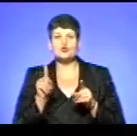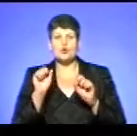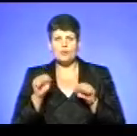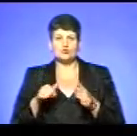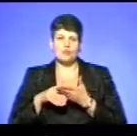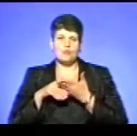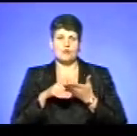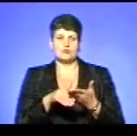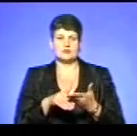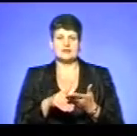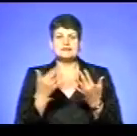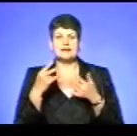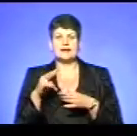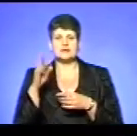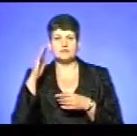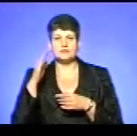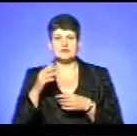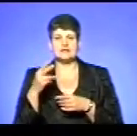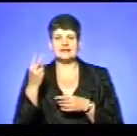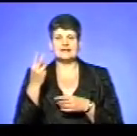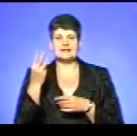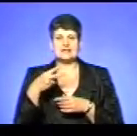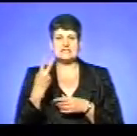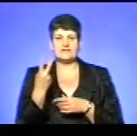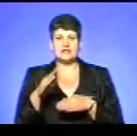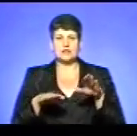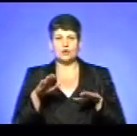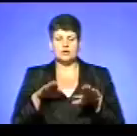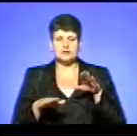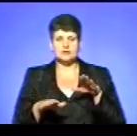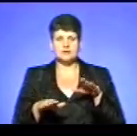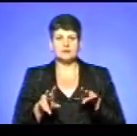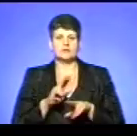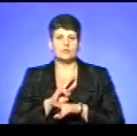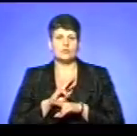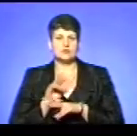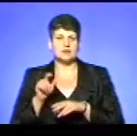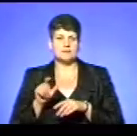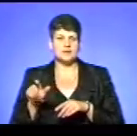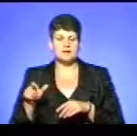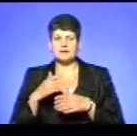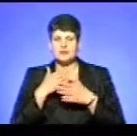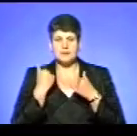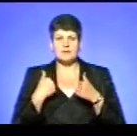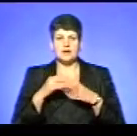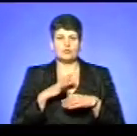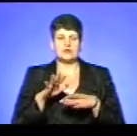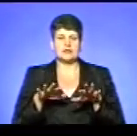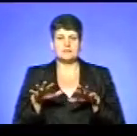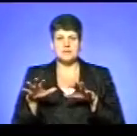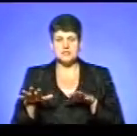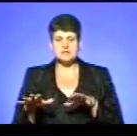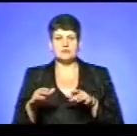щоб помотувати. А скільки літрів води? 32 тони. Потерпілих немає, але ми знаходилися на місці.